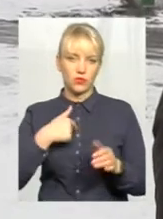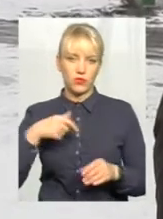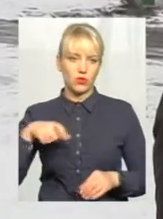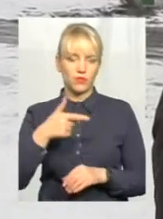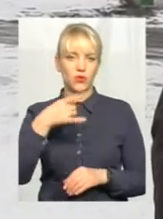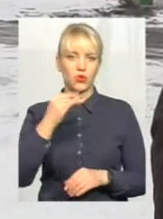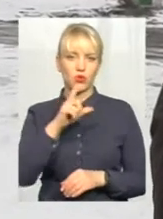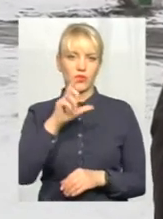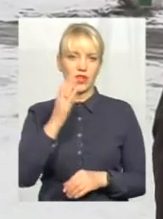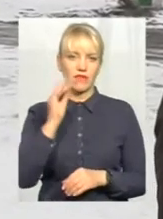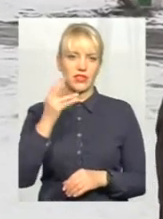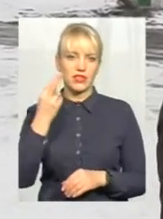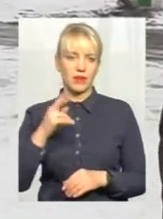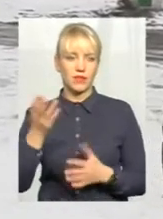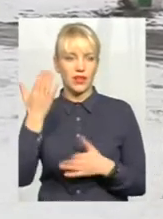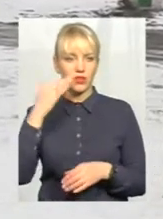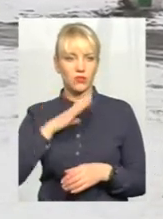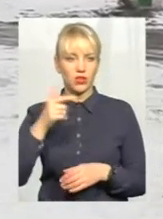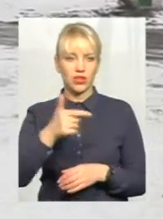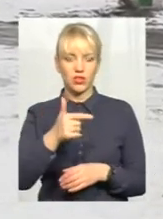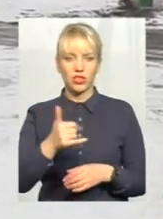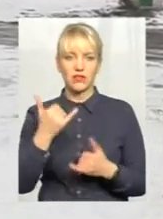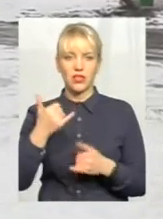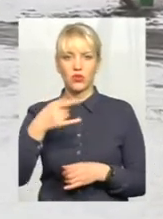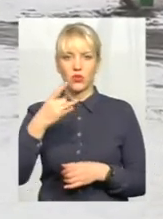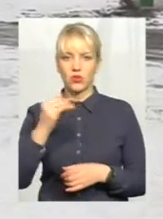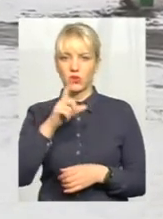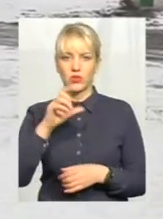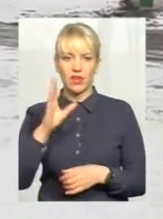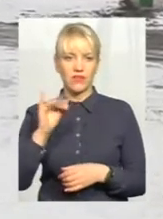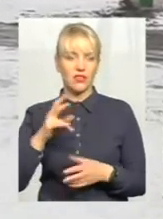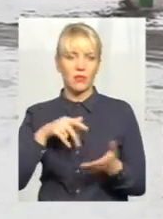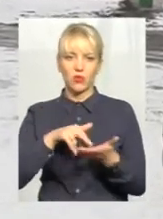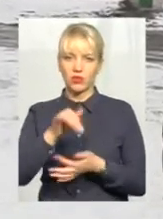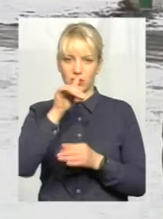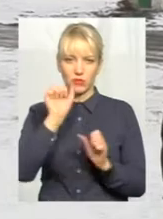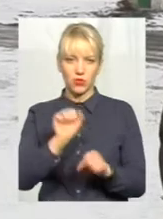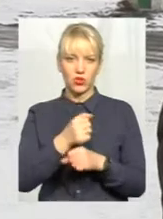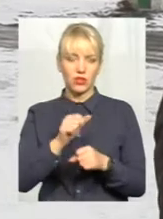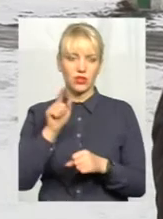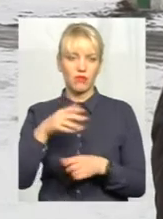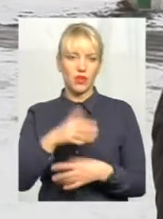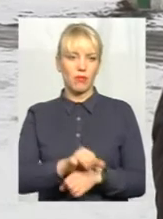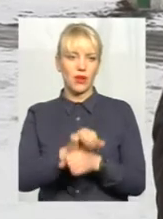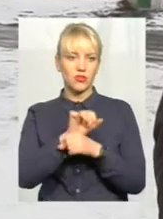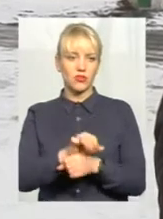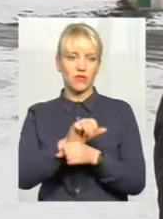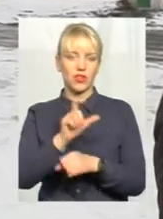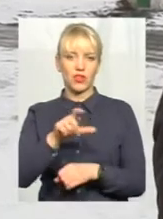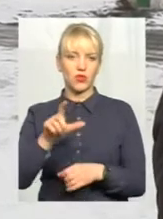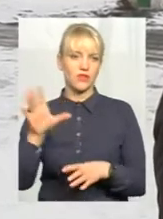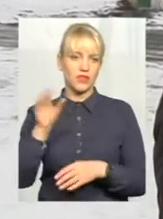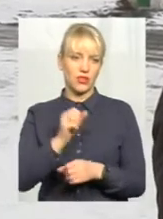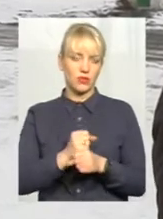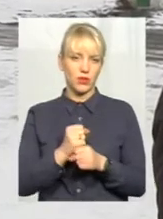Грузевиця. Зараз раніше були гречани, а тепер Грузевиця, що не пройти нічого, там вже і бастували, все на світі люди робили.